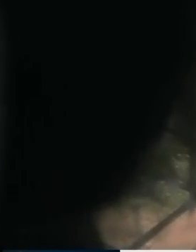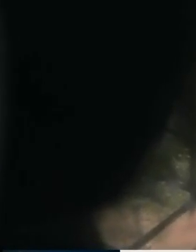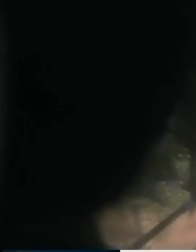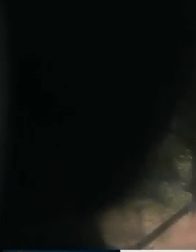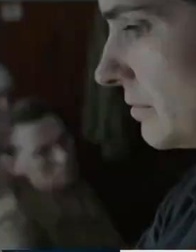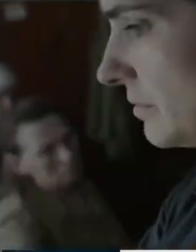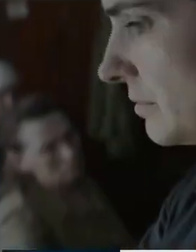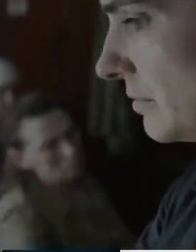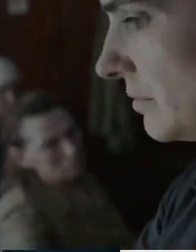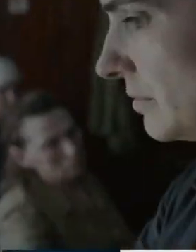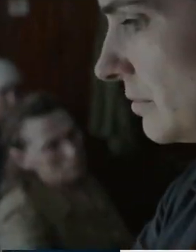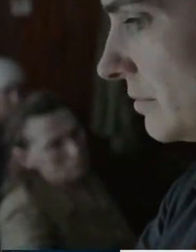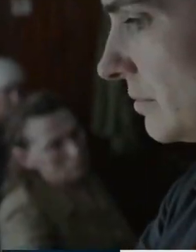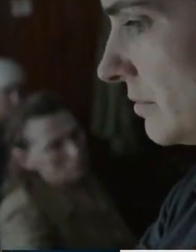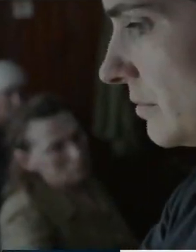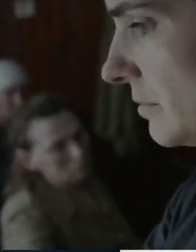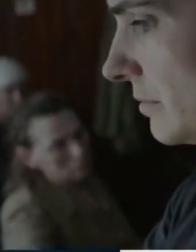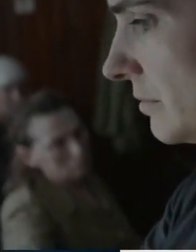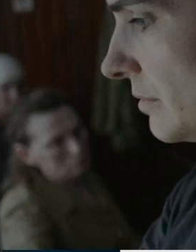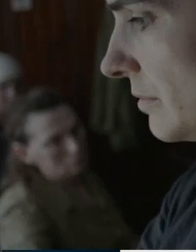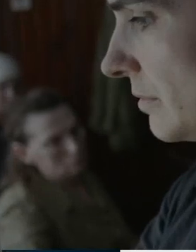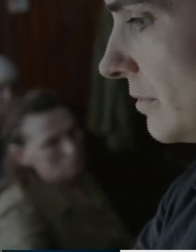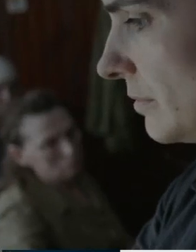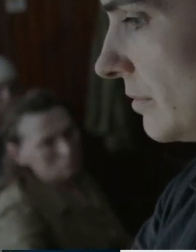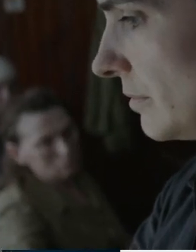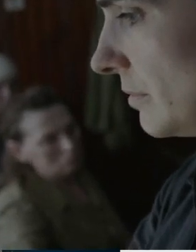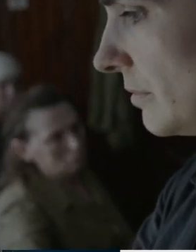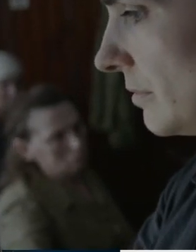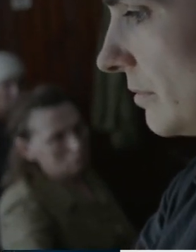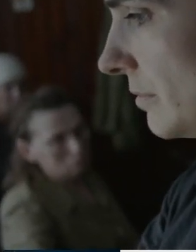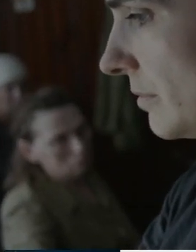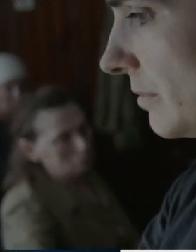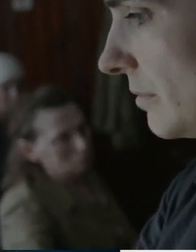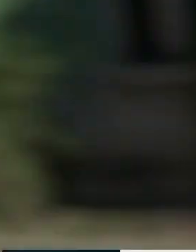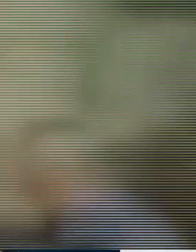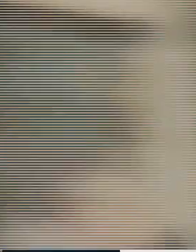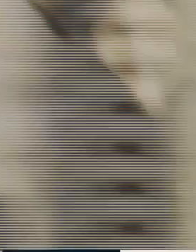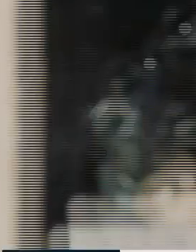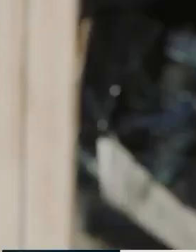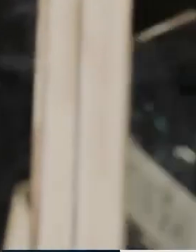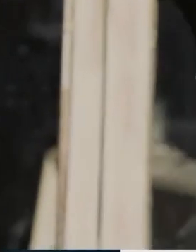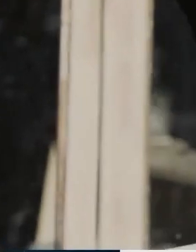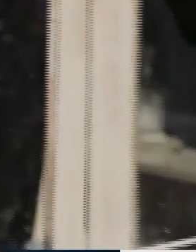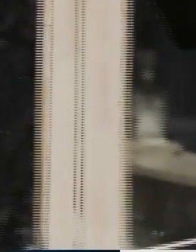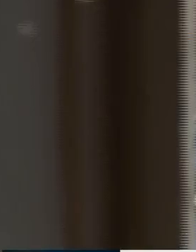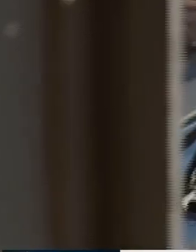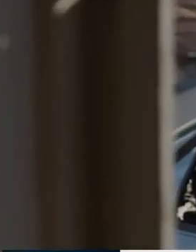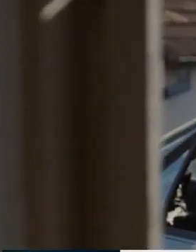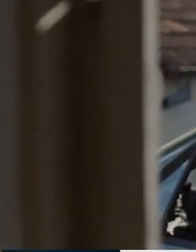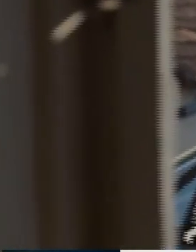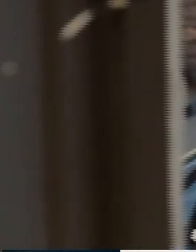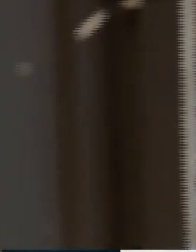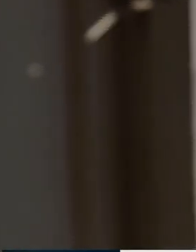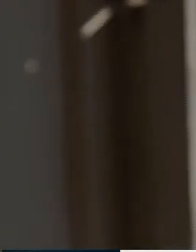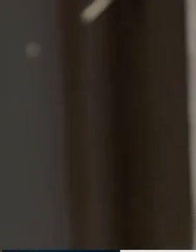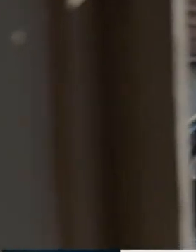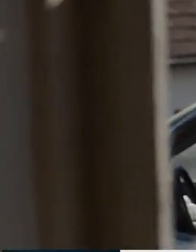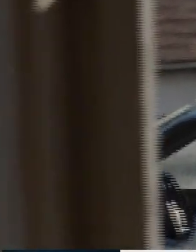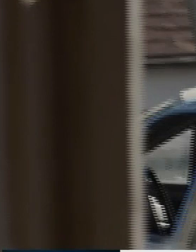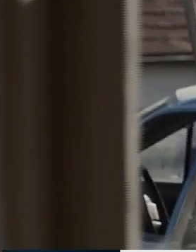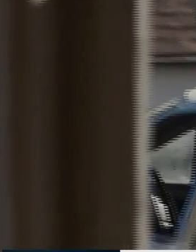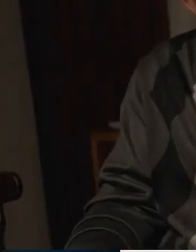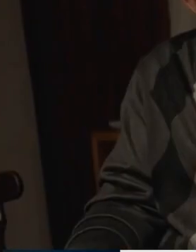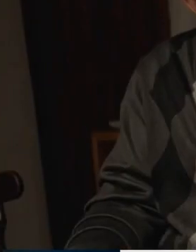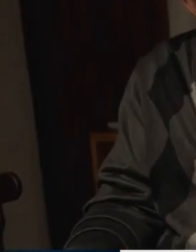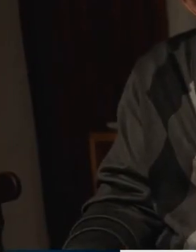tëtë është një prej filmave që ka bërë mësë shumë t'i buje dhe vjenë prej një shteti që është